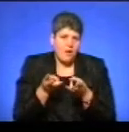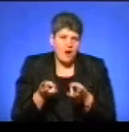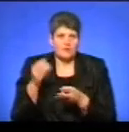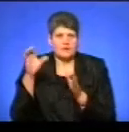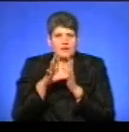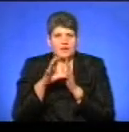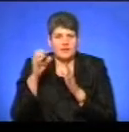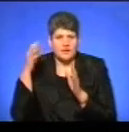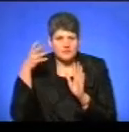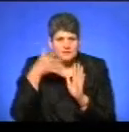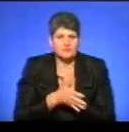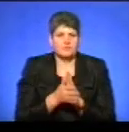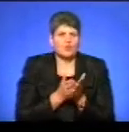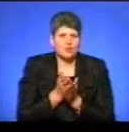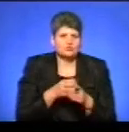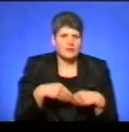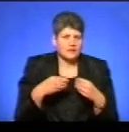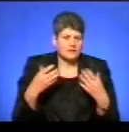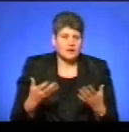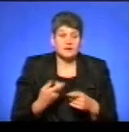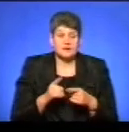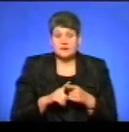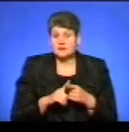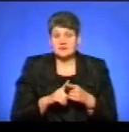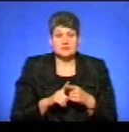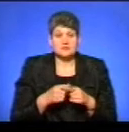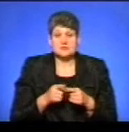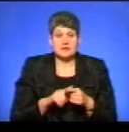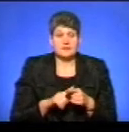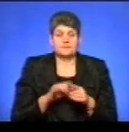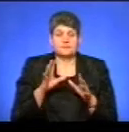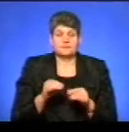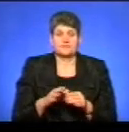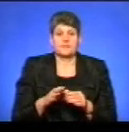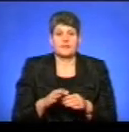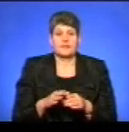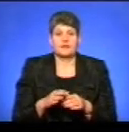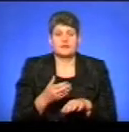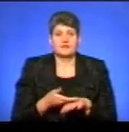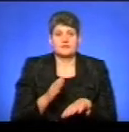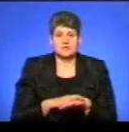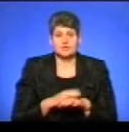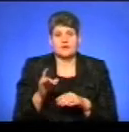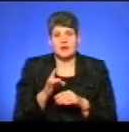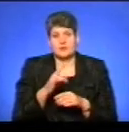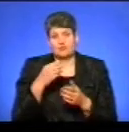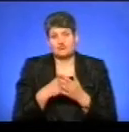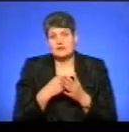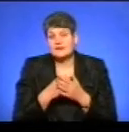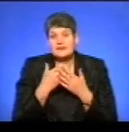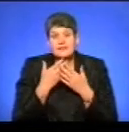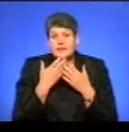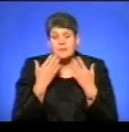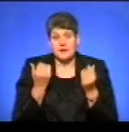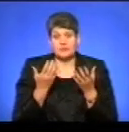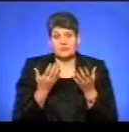освітлювати, якісь послуги надавати. І це рягає на долю райбюджетів, які не мають